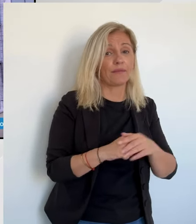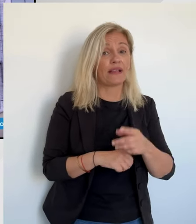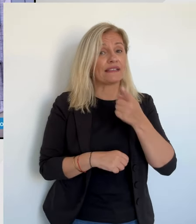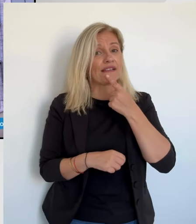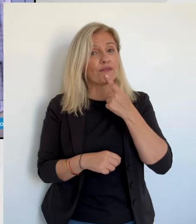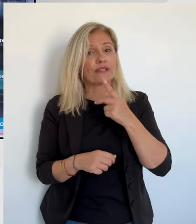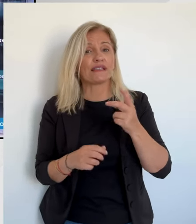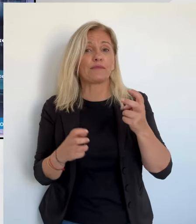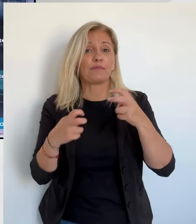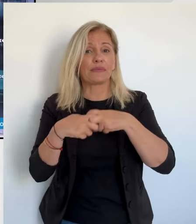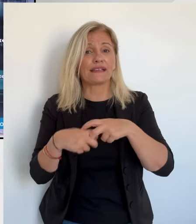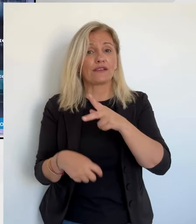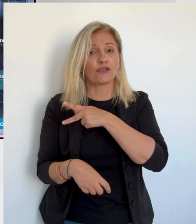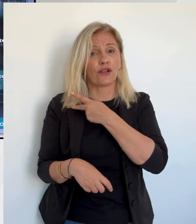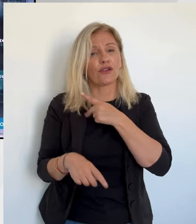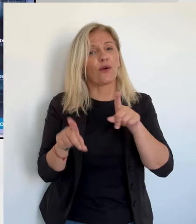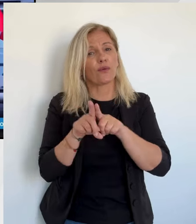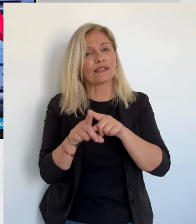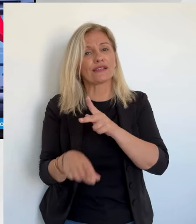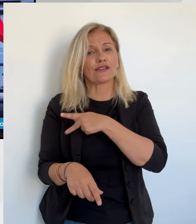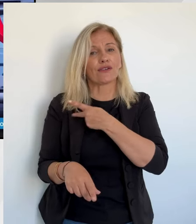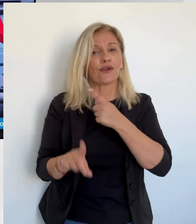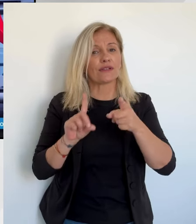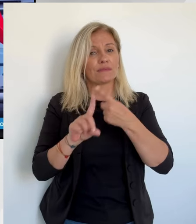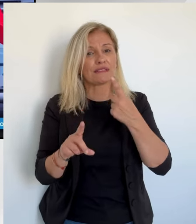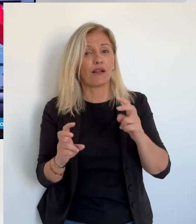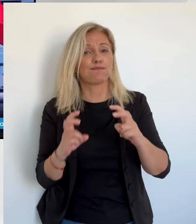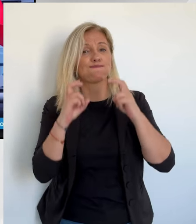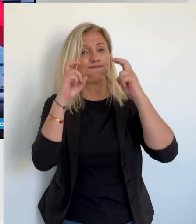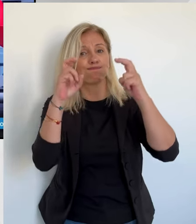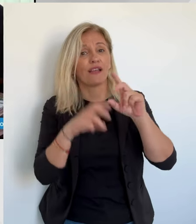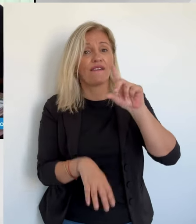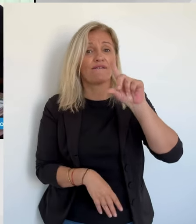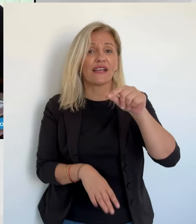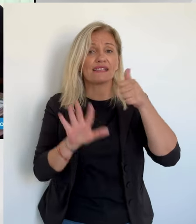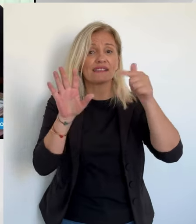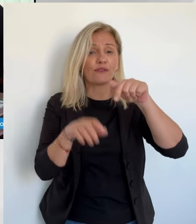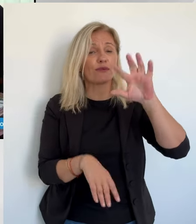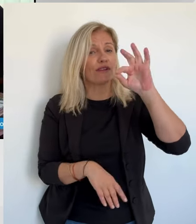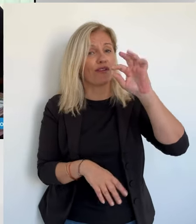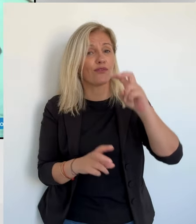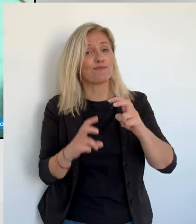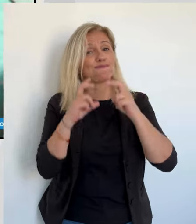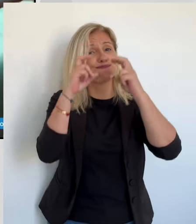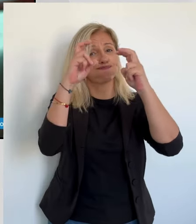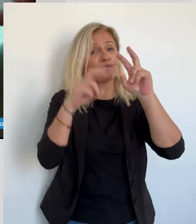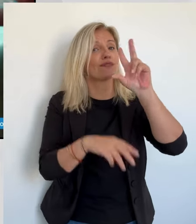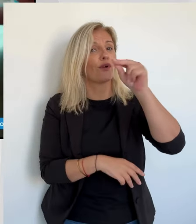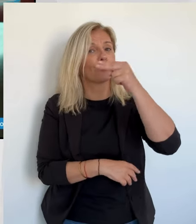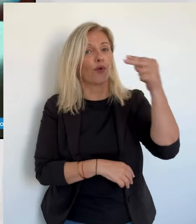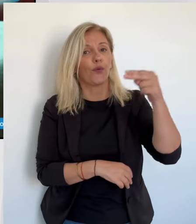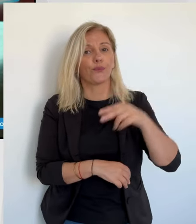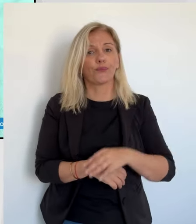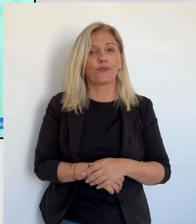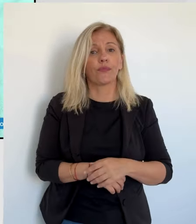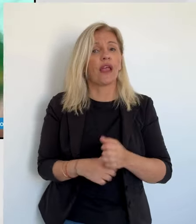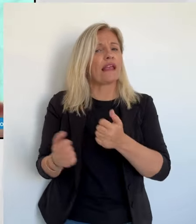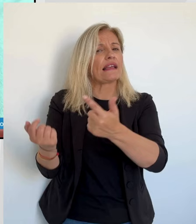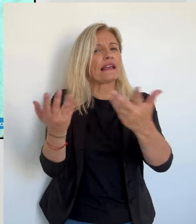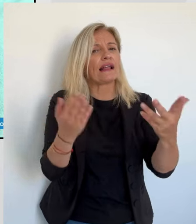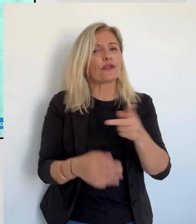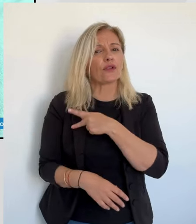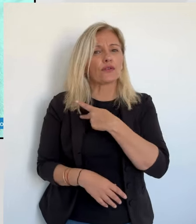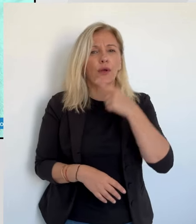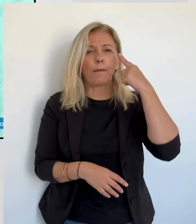maladie et 5 des 6 syndicats nationaux de médecins libéraux a également acté la revalorisation des consultations, pour certaines spécialités,